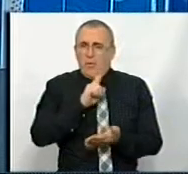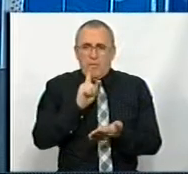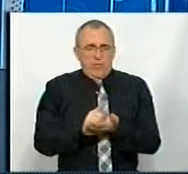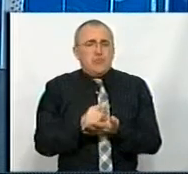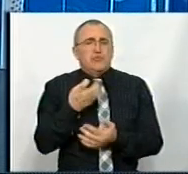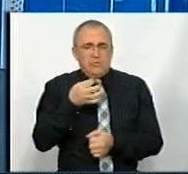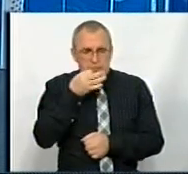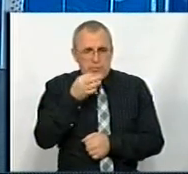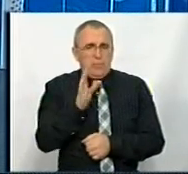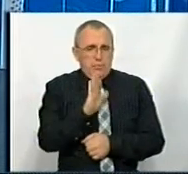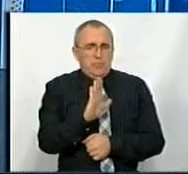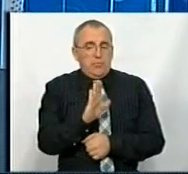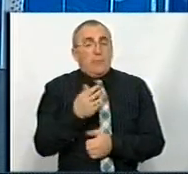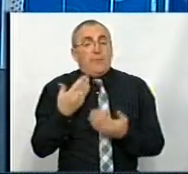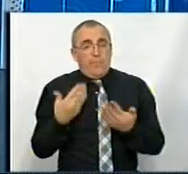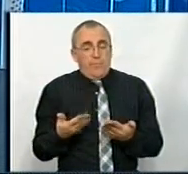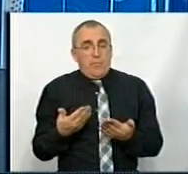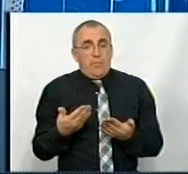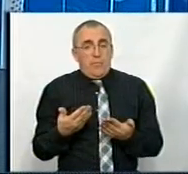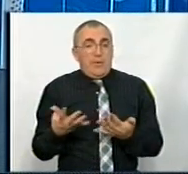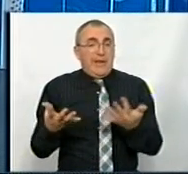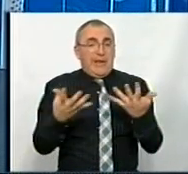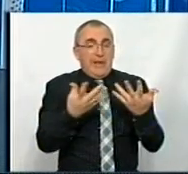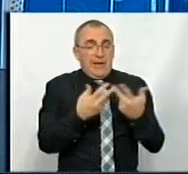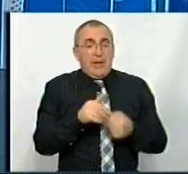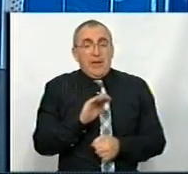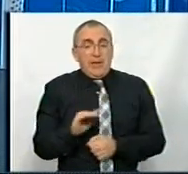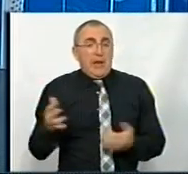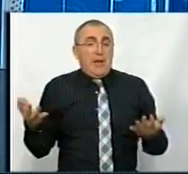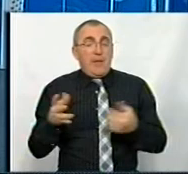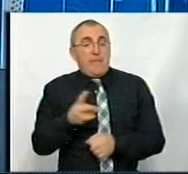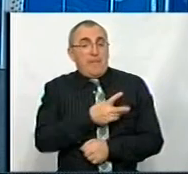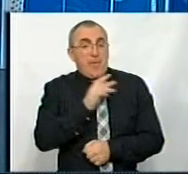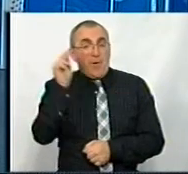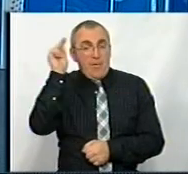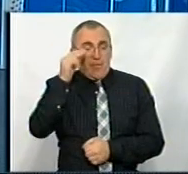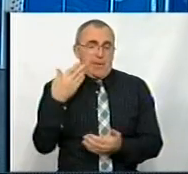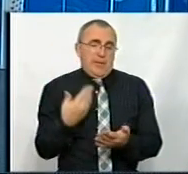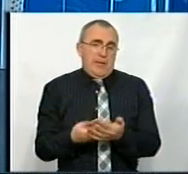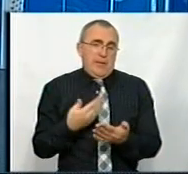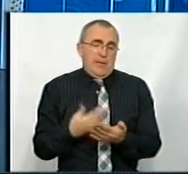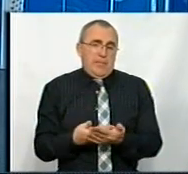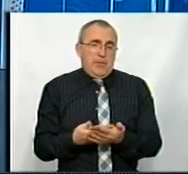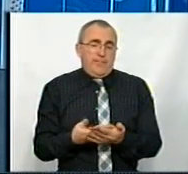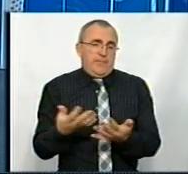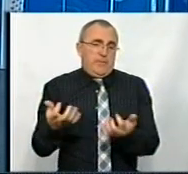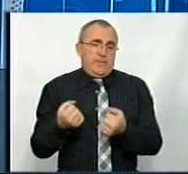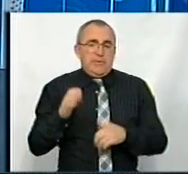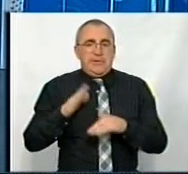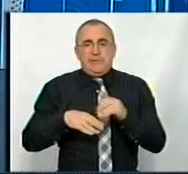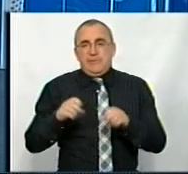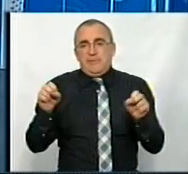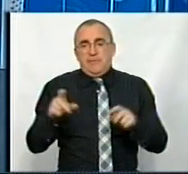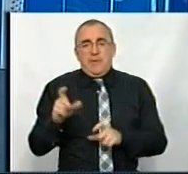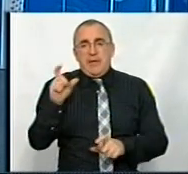найвищі. Так. Тобто, кількість дітей, які бажають навчатися, наприклад, ну, візьмемо там спеціальність,